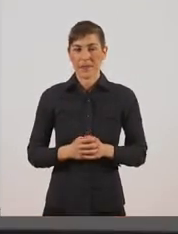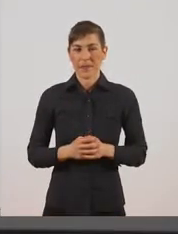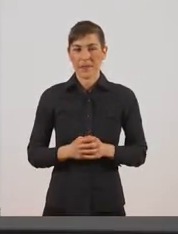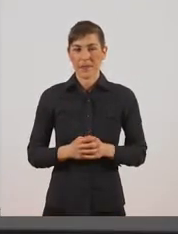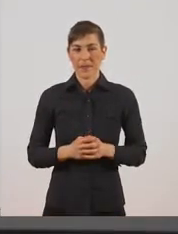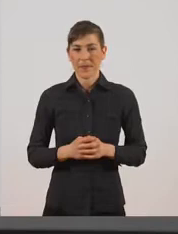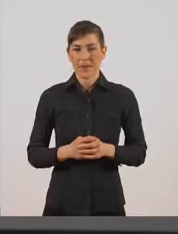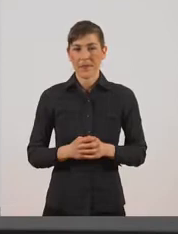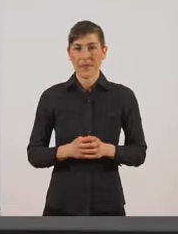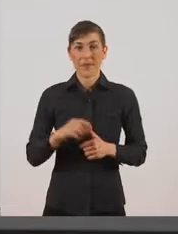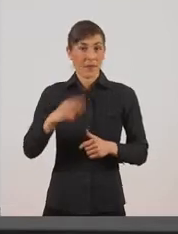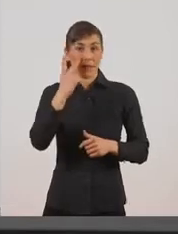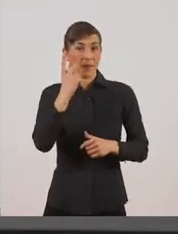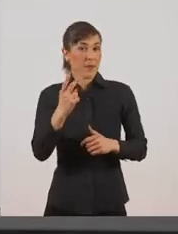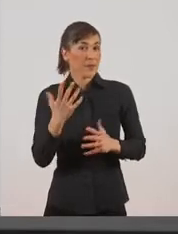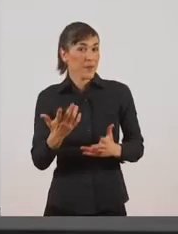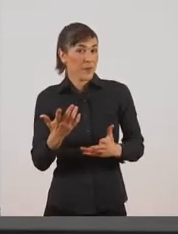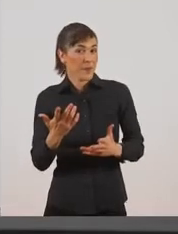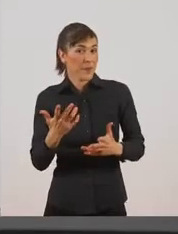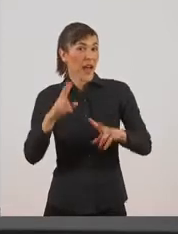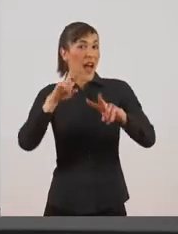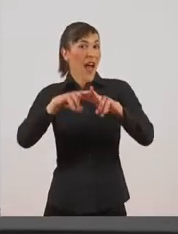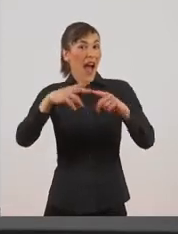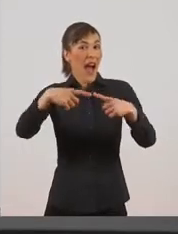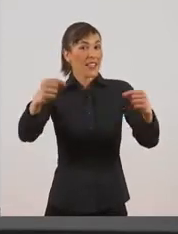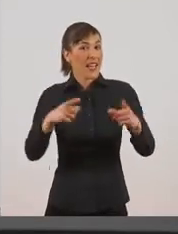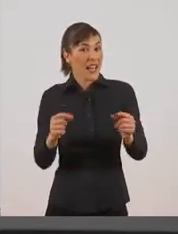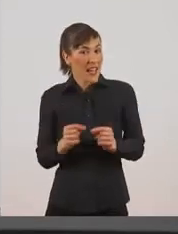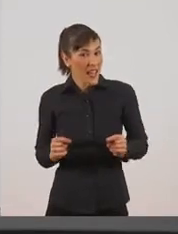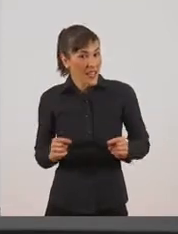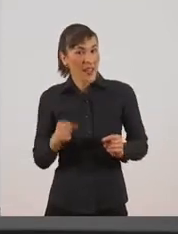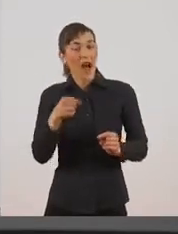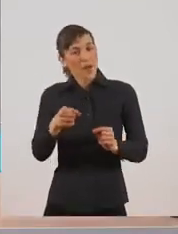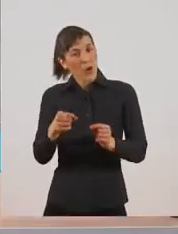Εδώ βλέπουμε έναν αστερία που ανήκει στα σπονδυλα.